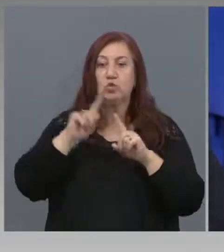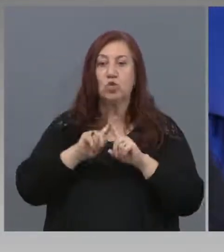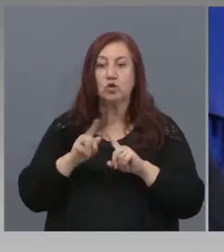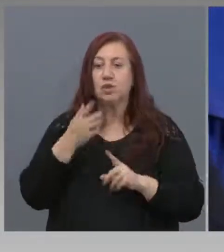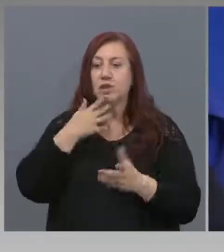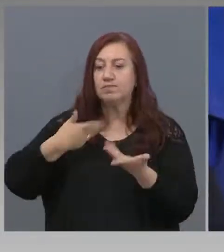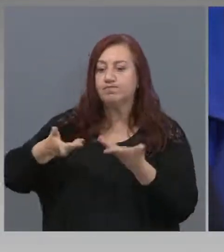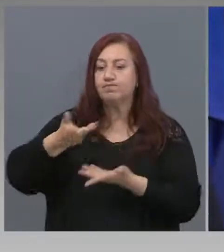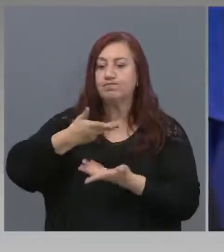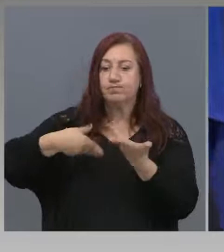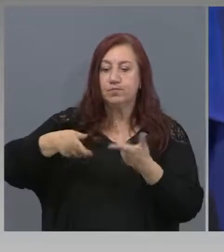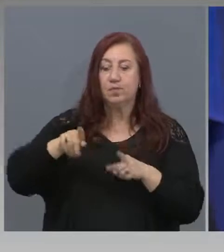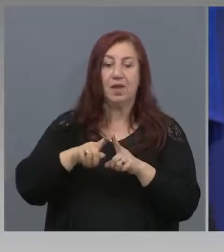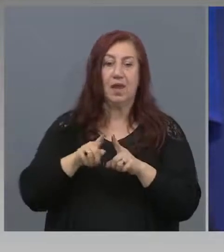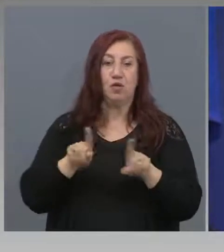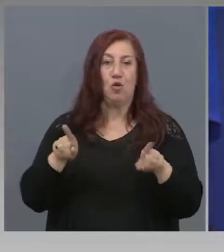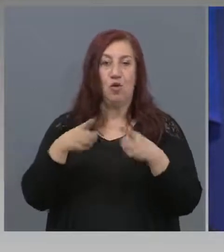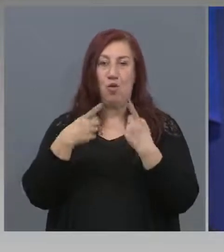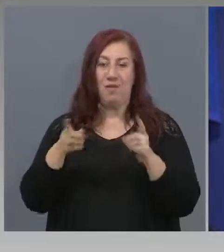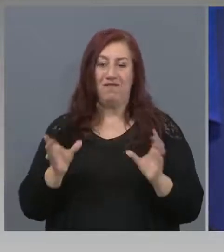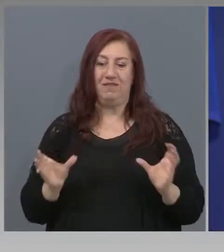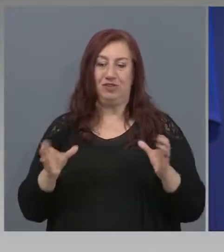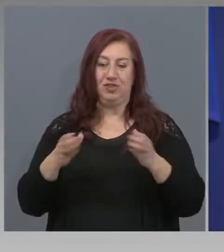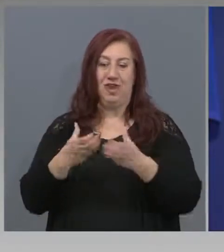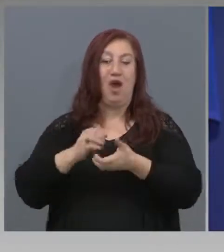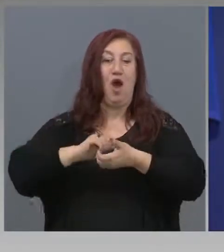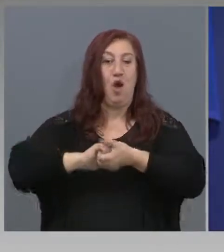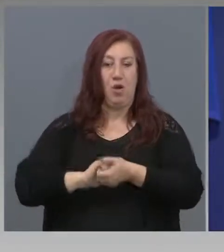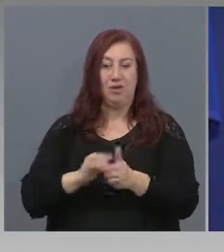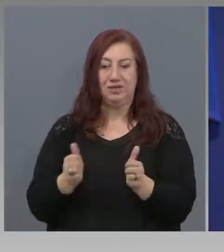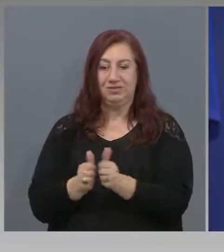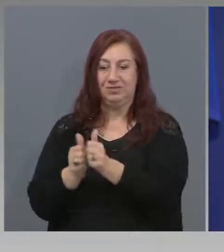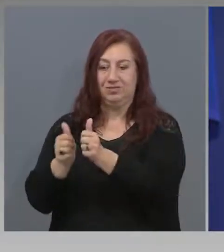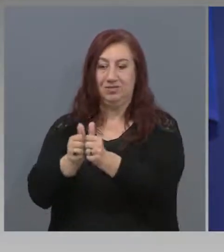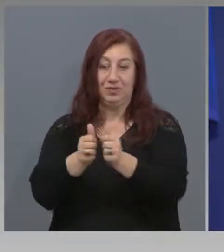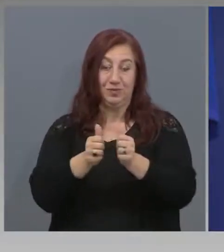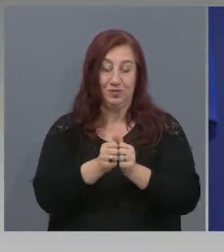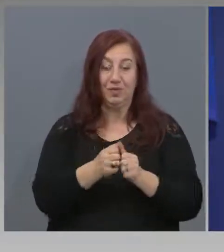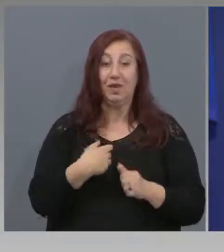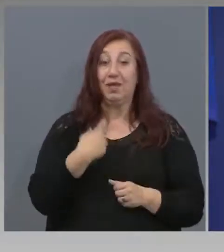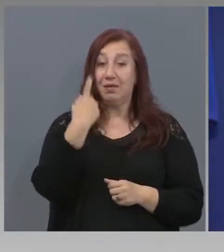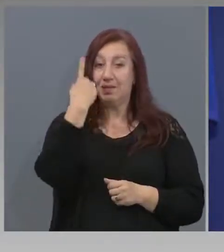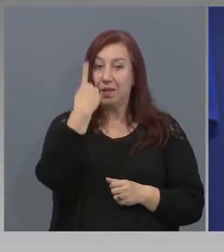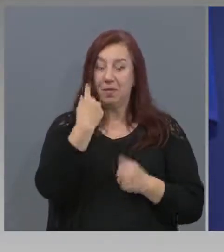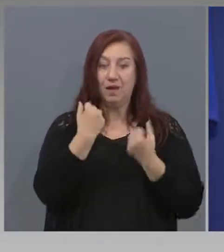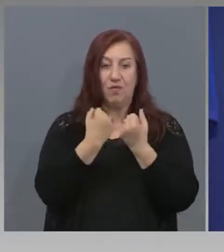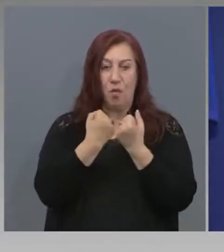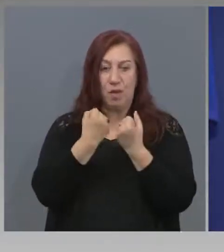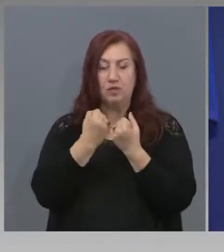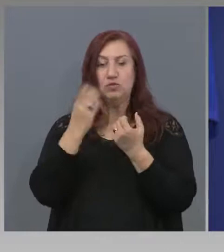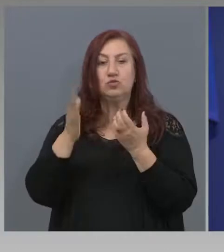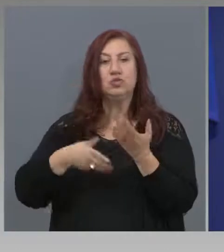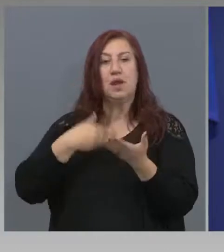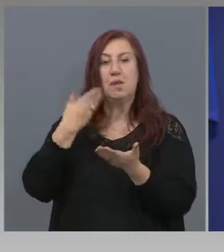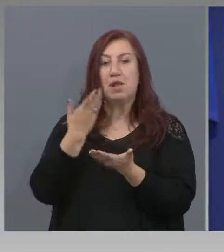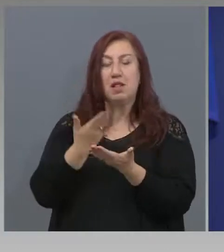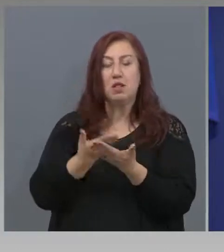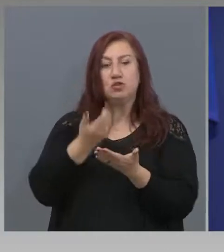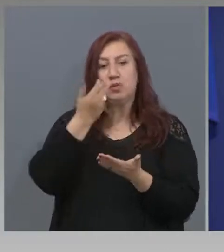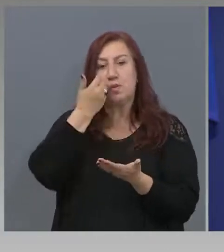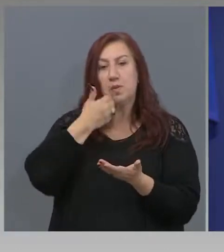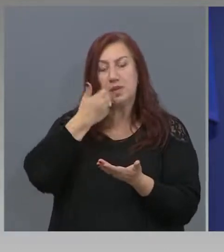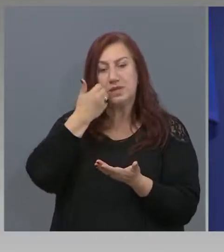като управляваща коалиция, на първо място ще се прилага използването